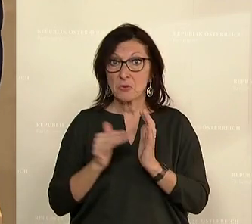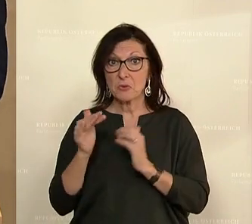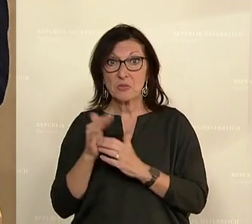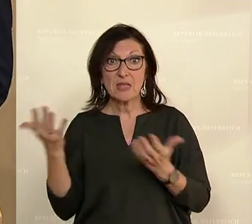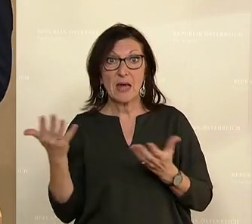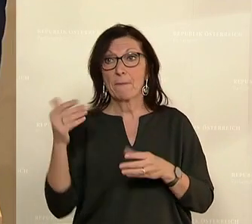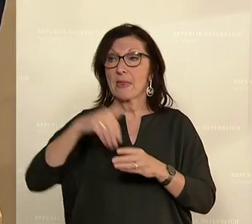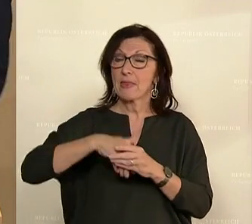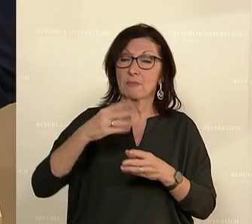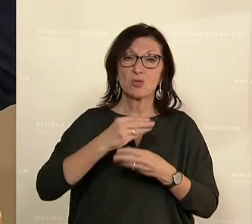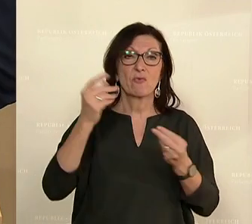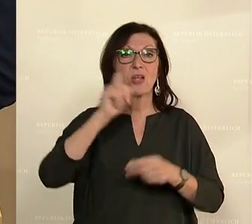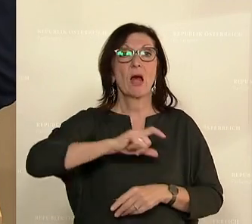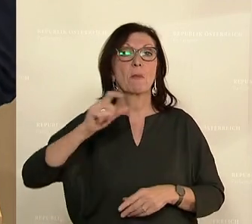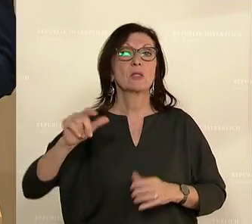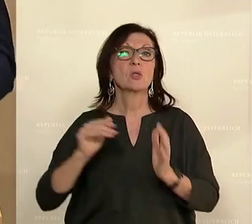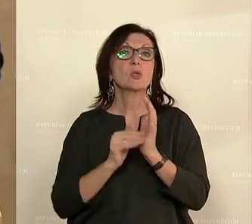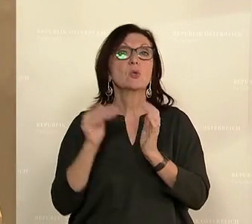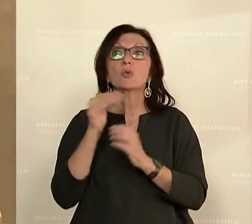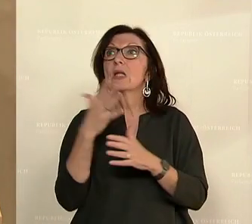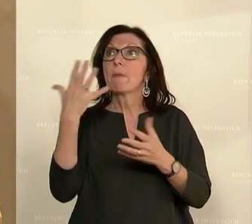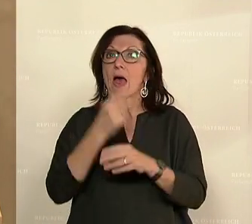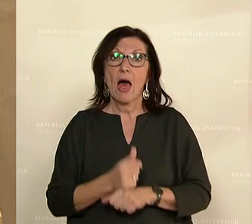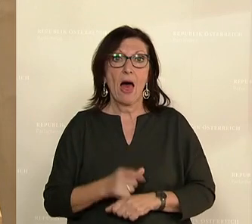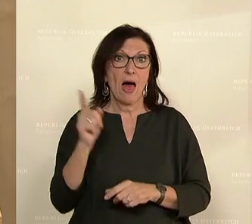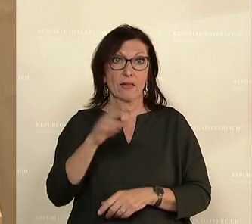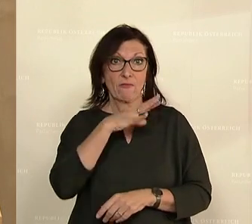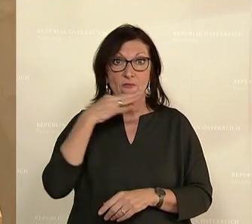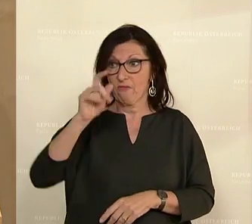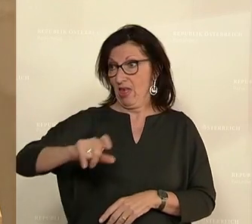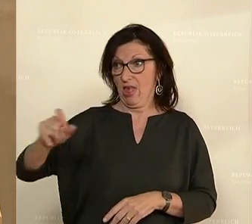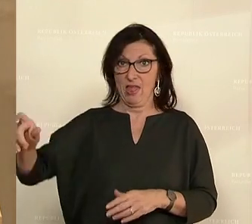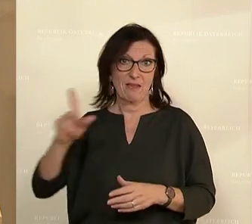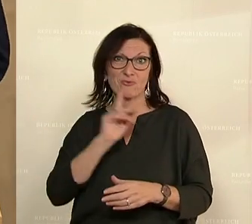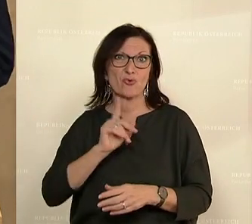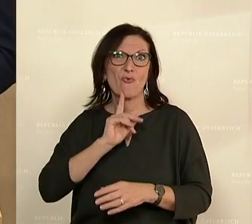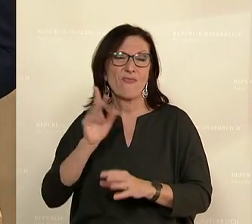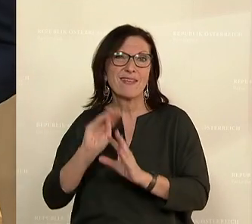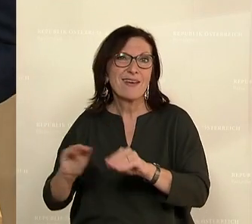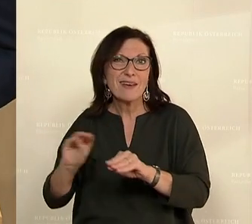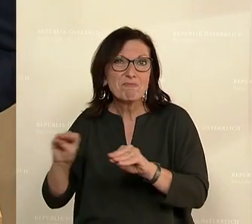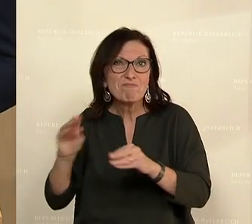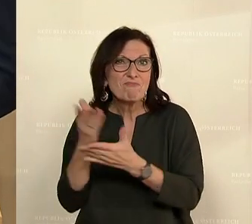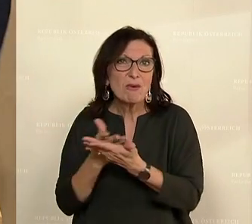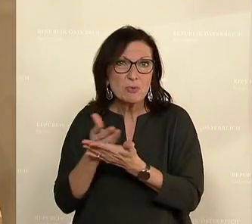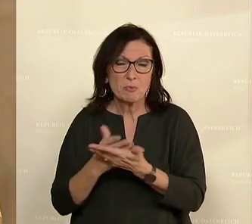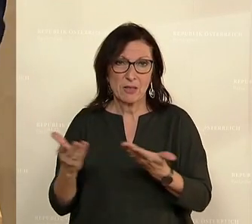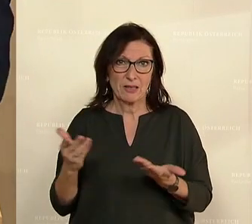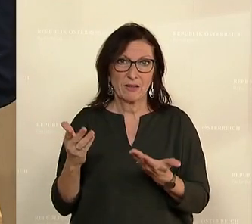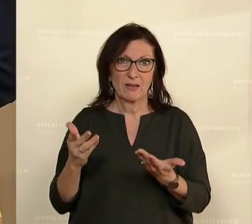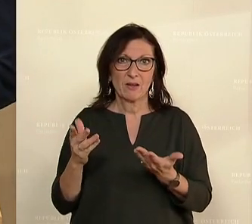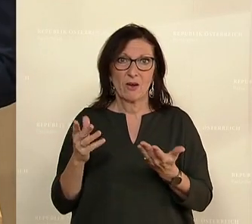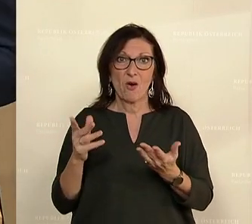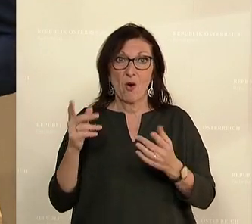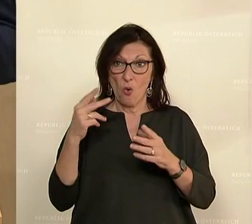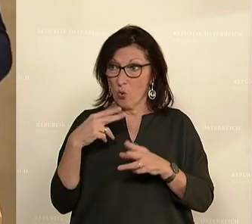Zu viele zum Grundwehrdienst Einberufene bekommen gar nicht die notwendige militärische Ausbildung. Und auch das Potenzial, was dann für die Miliz